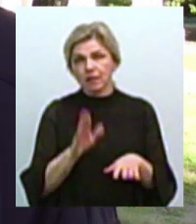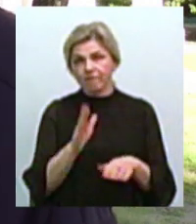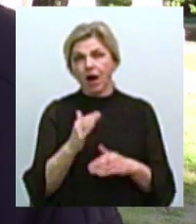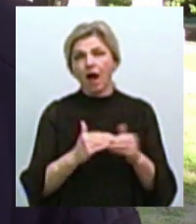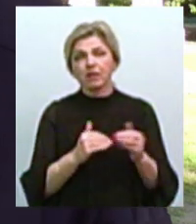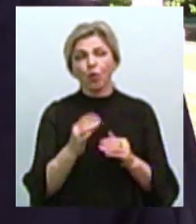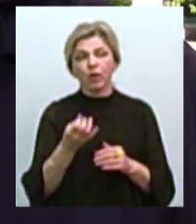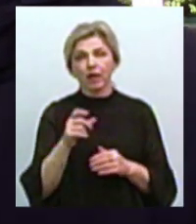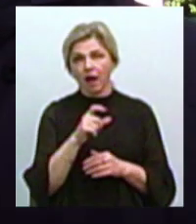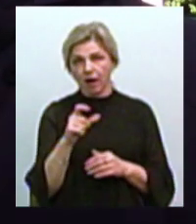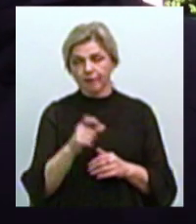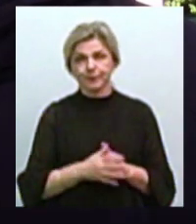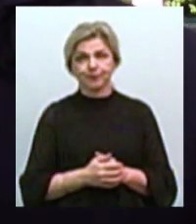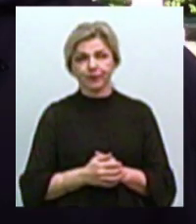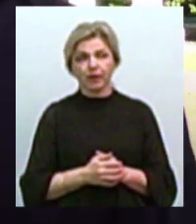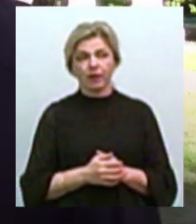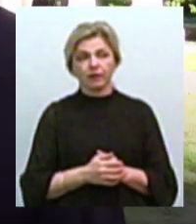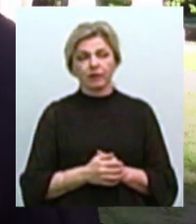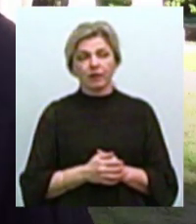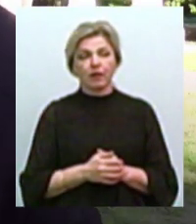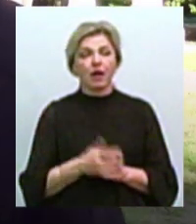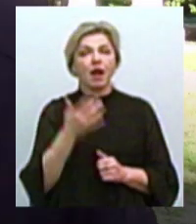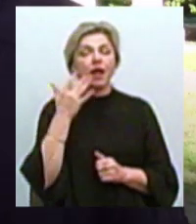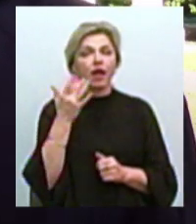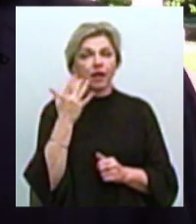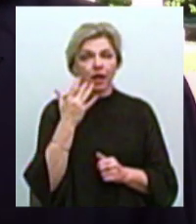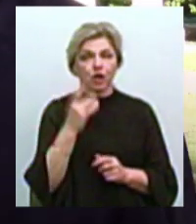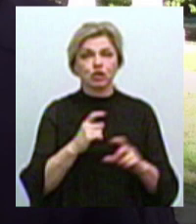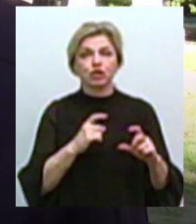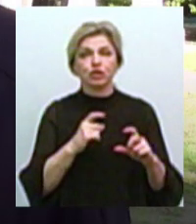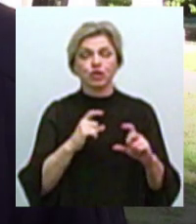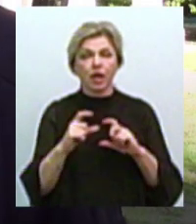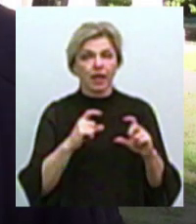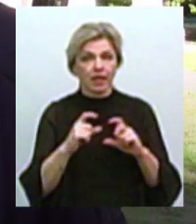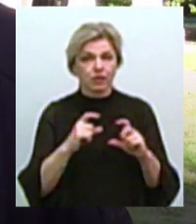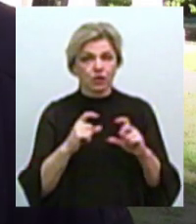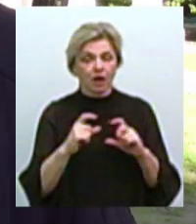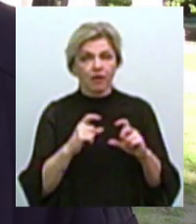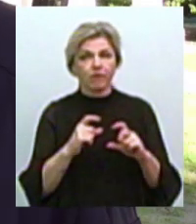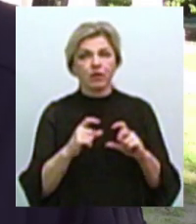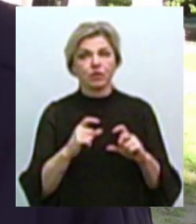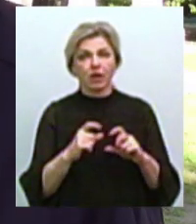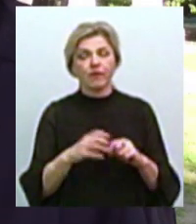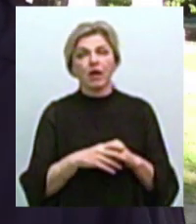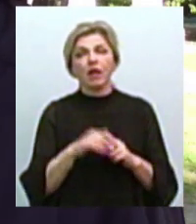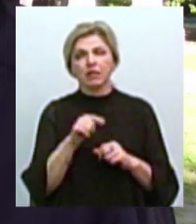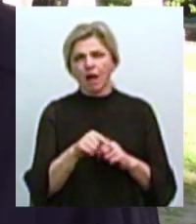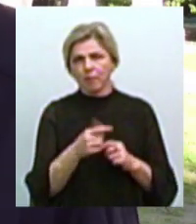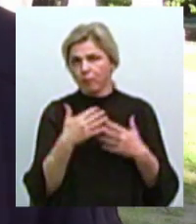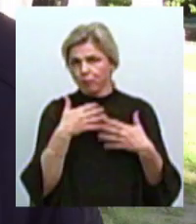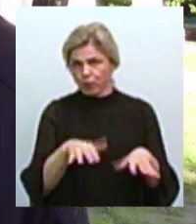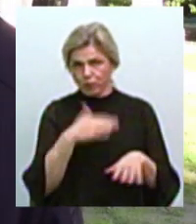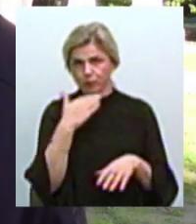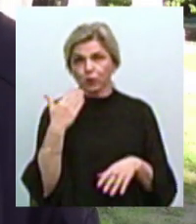Маленьких шахматистів, звісно. Там йде цілий провал. Відповідно,